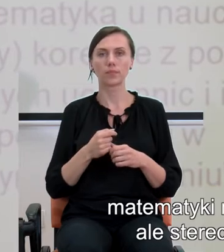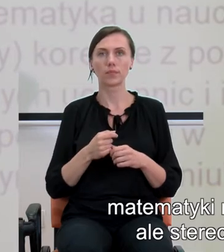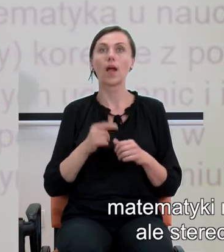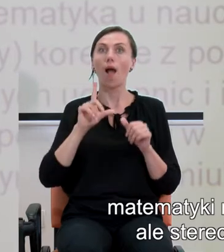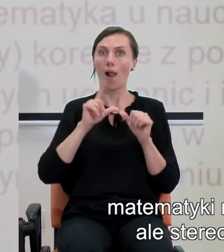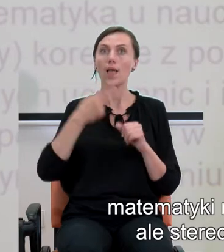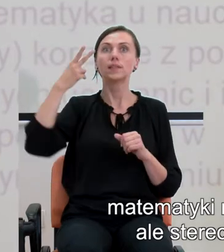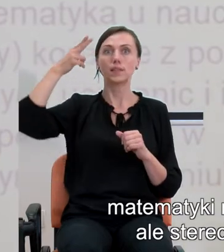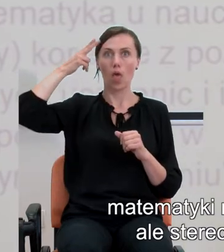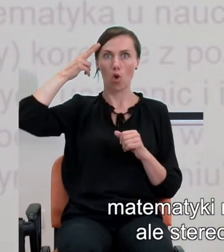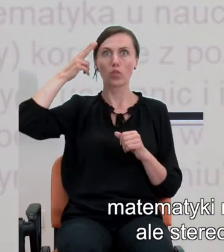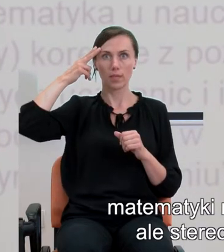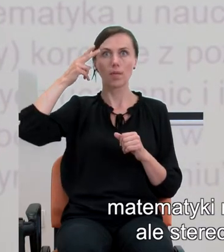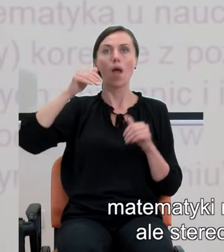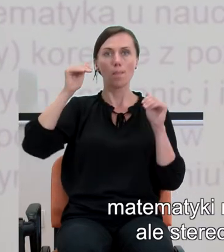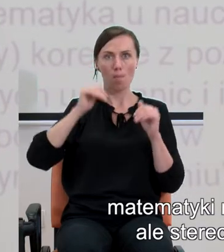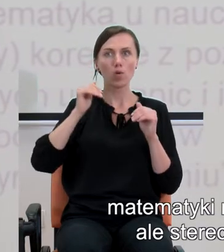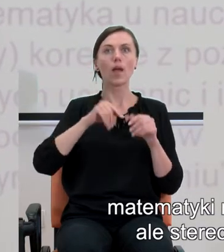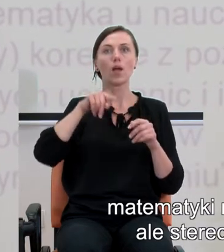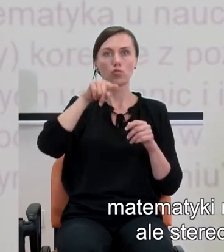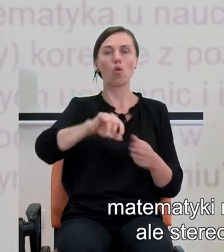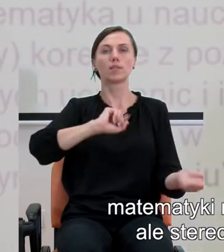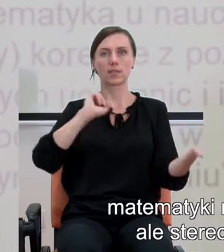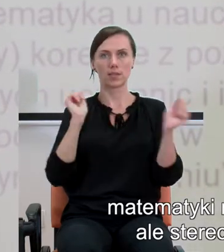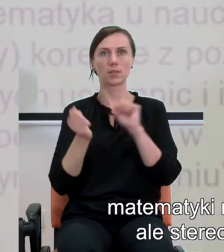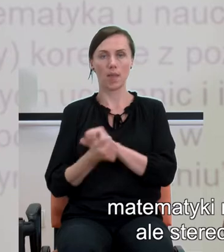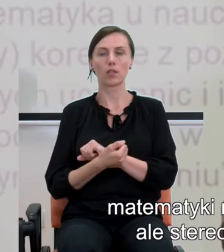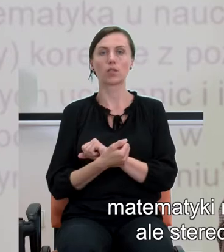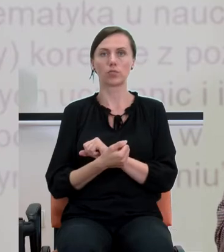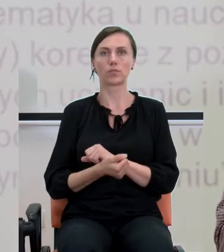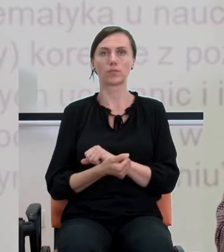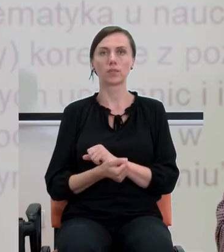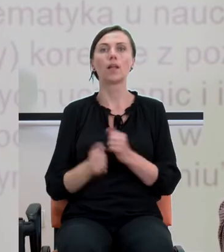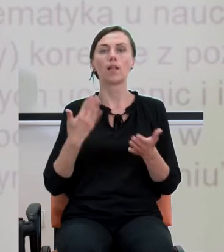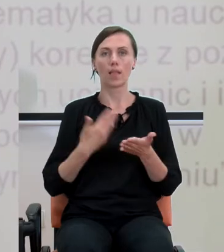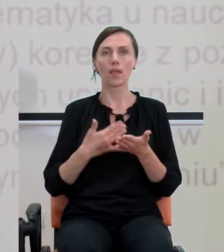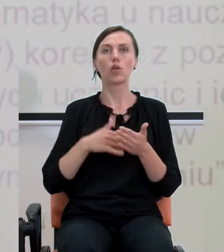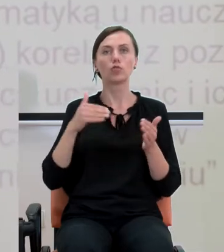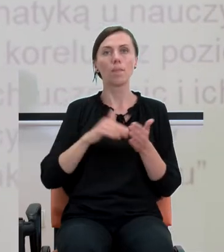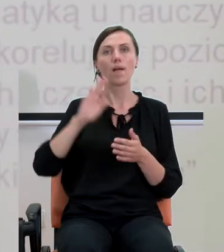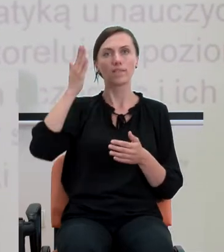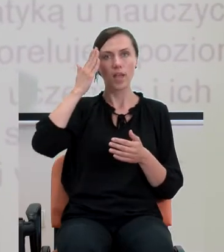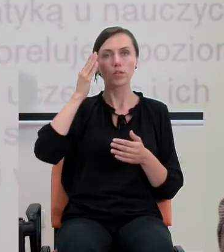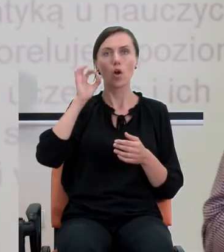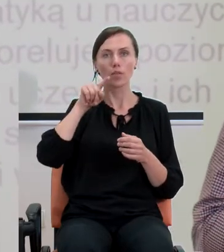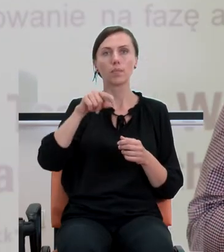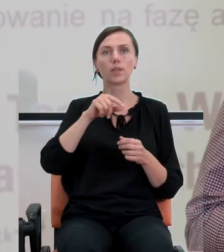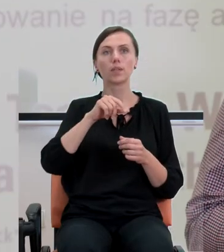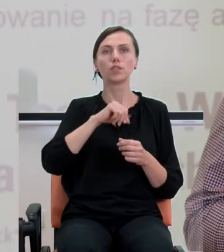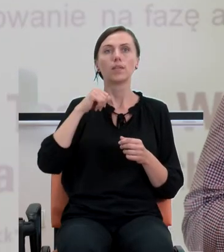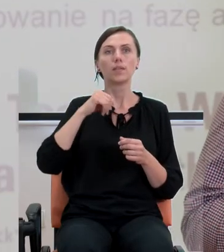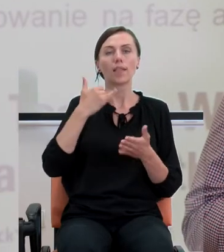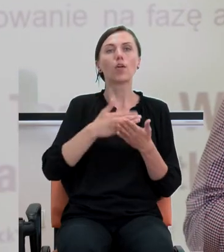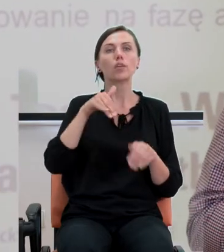stereotypy, no, mogą ten stan rzeczy niestety zmieniać, dlatego, no, trzeba wiedzieć o tym i się tych